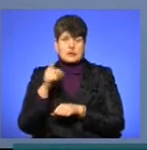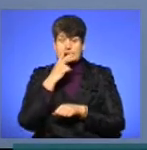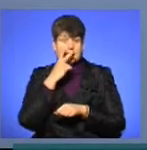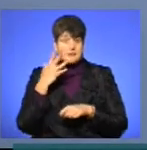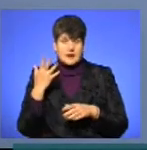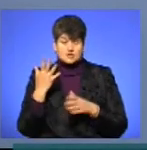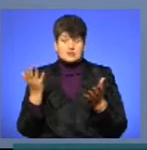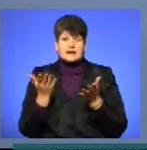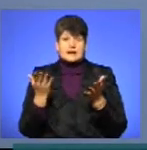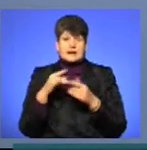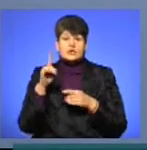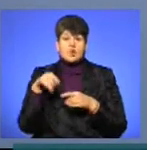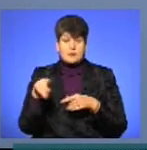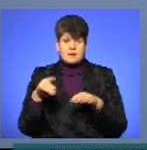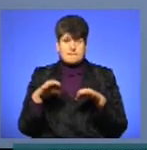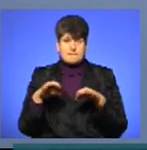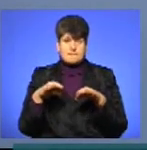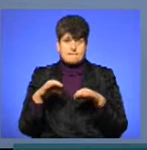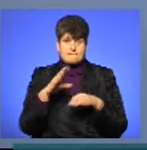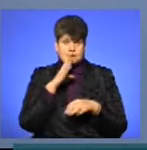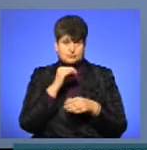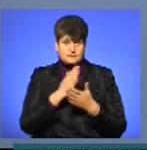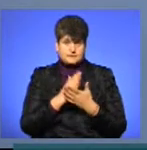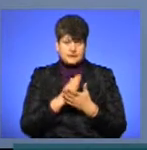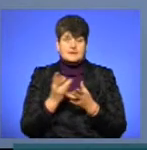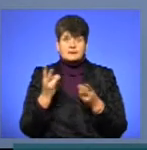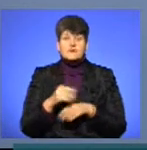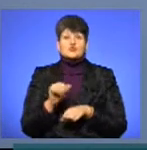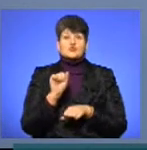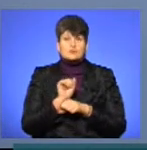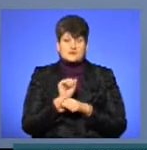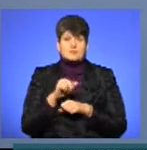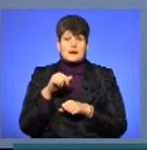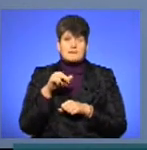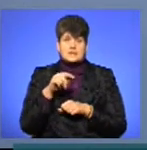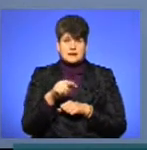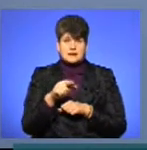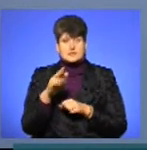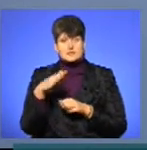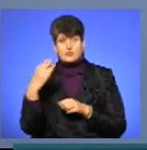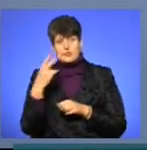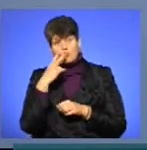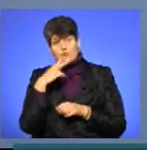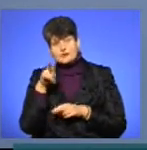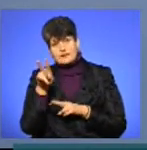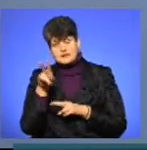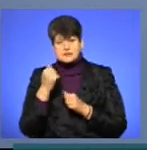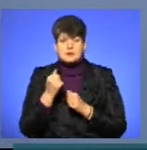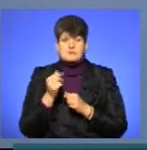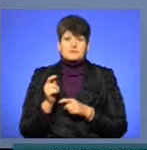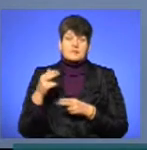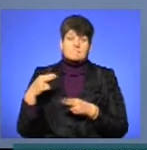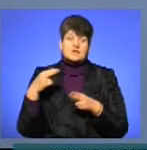бачить, який номер маршрутки, який підходить. Потрібно, щоб він зупинився, вона підійде, з боку подивиться. Під'їжджає